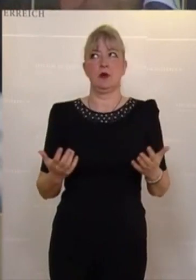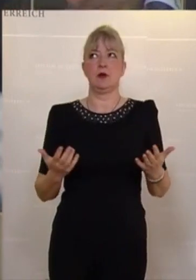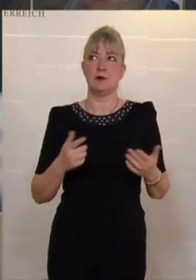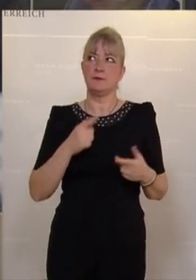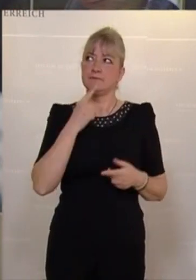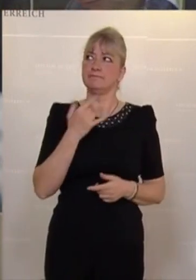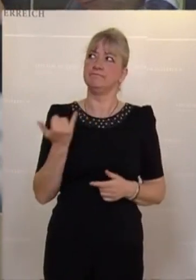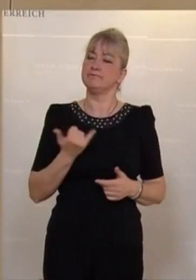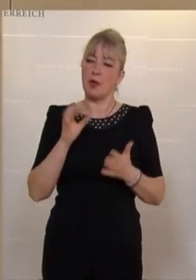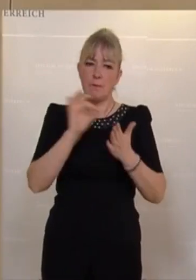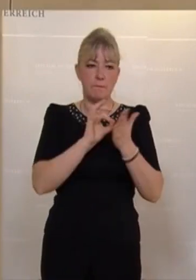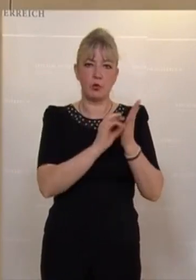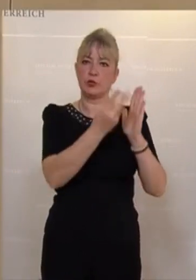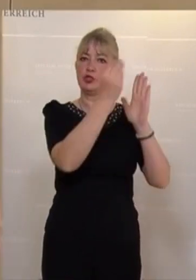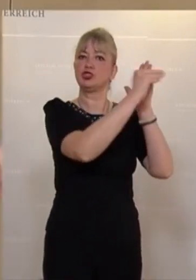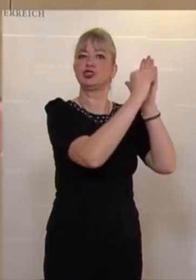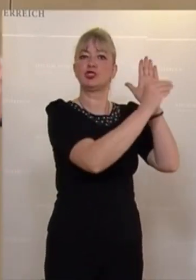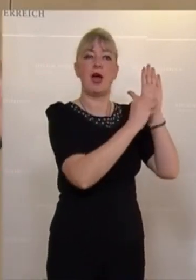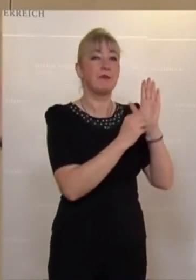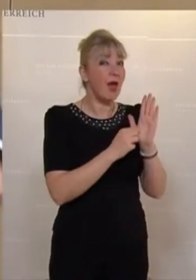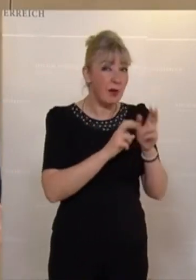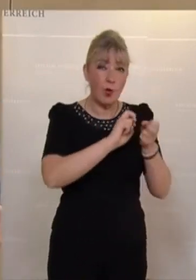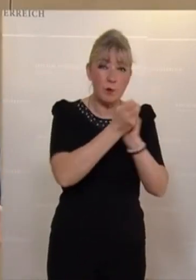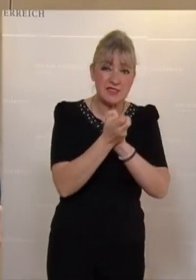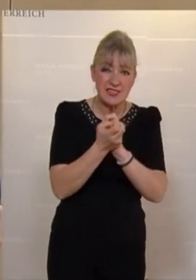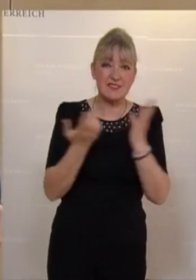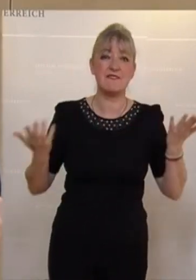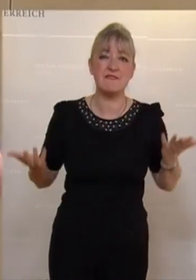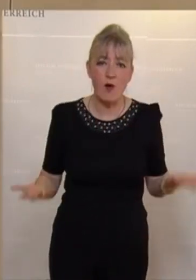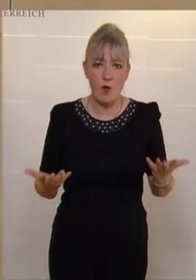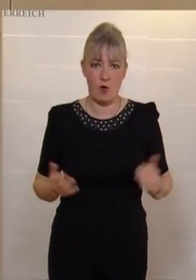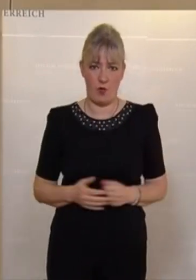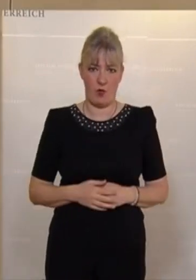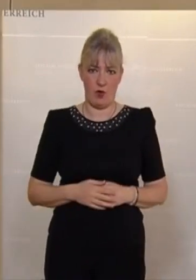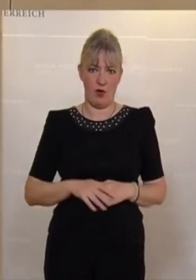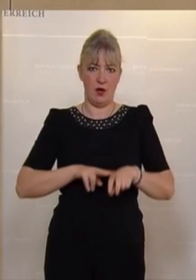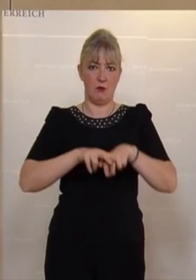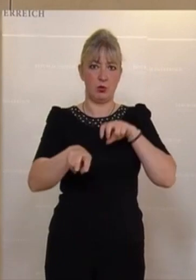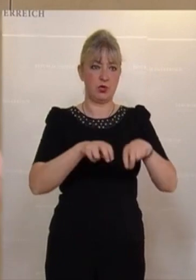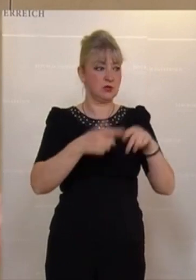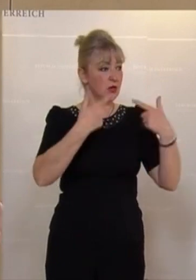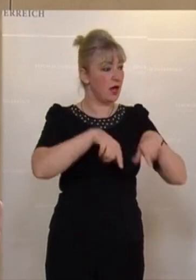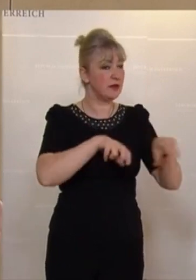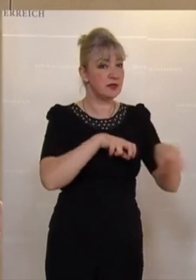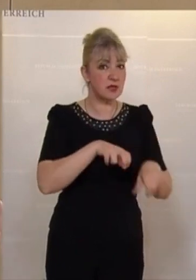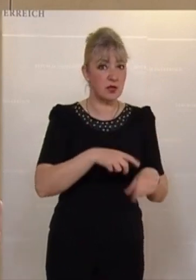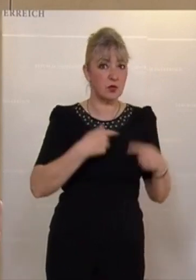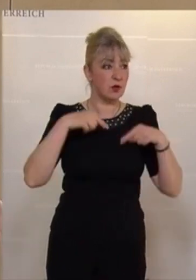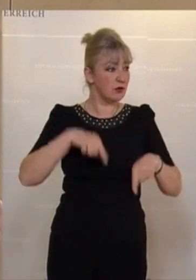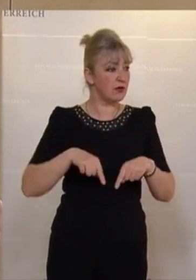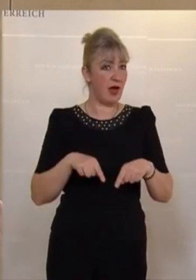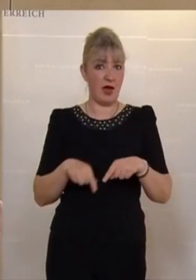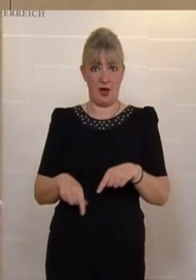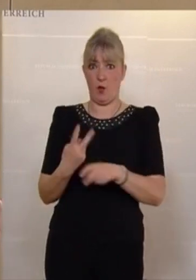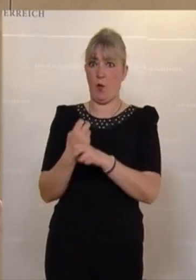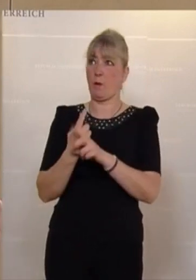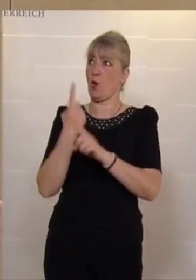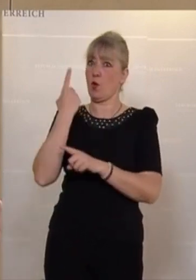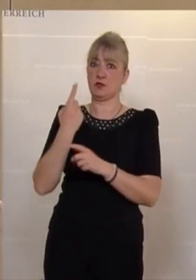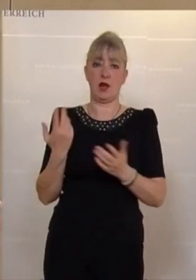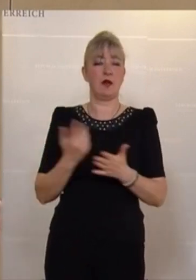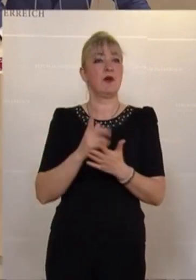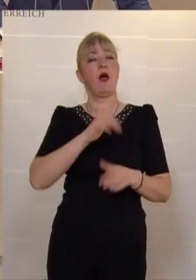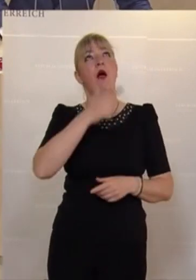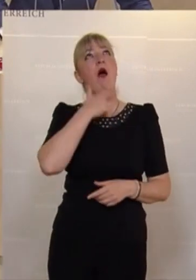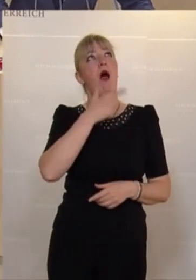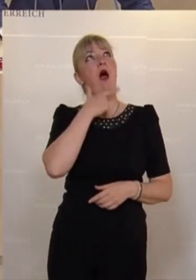richtige Punkte in die Programme schreiben, aber sie nicht umsetzen. Weil sich die Bundesregierungen und die Landesregierung bei mir im Industriebundesland Oberösterreich auf